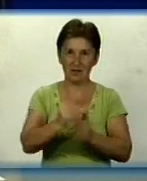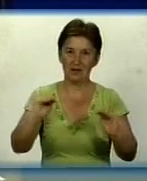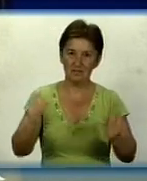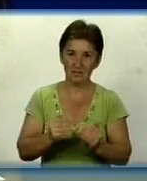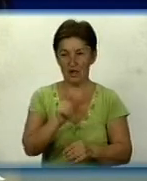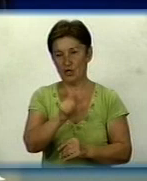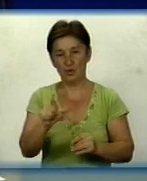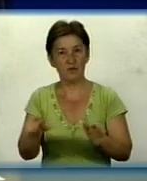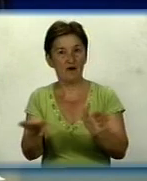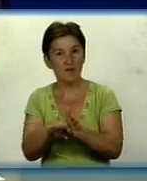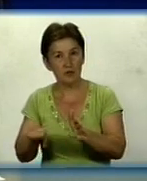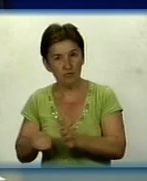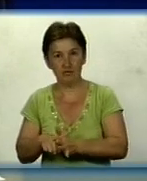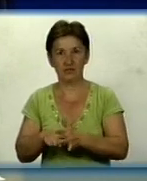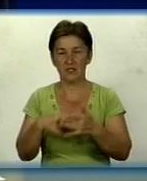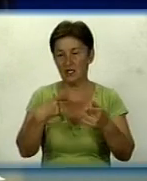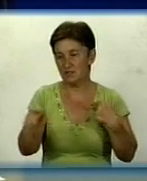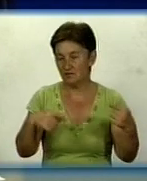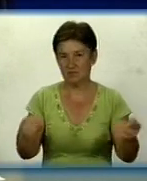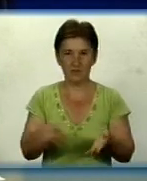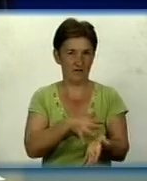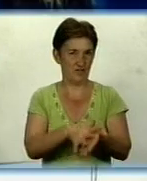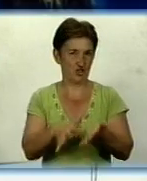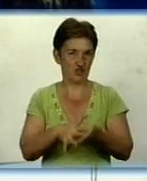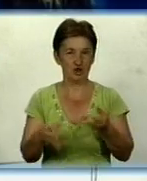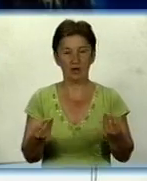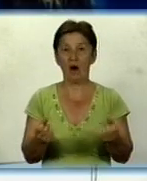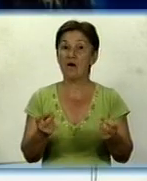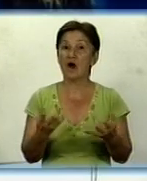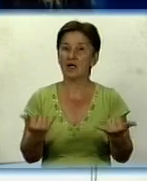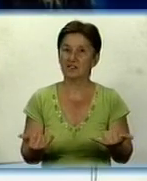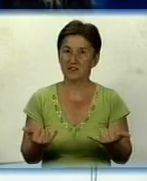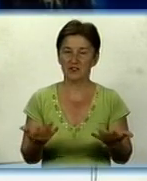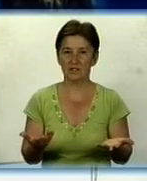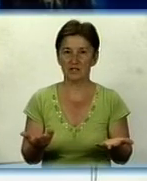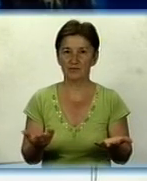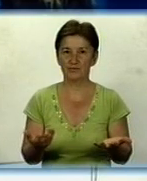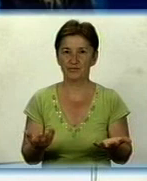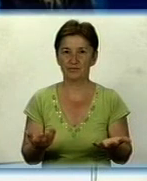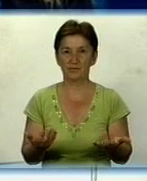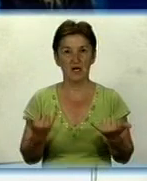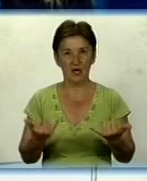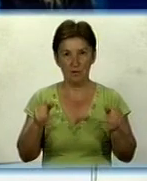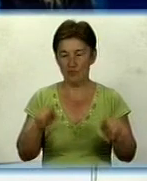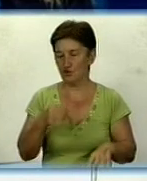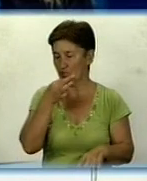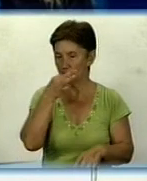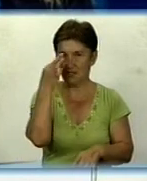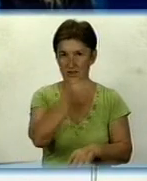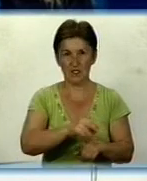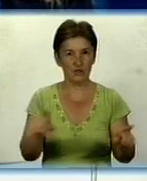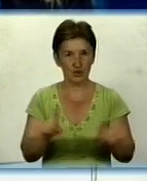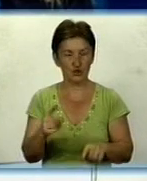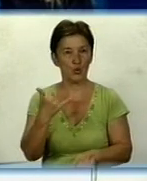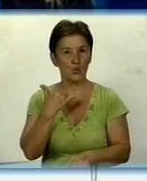у відпустках, можливо, там на щось інше витрачають кошти. Як з цим? Ми можемо сказати про те, що в нас